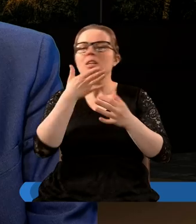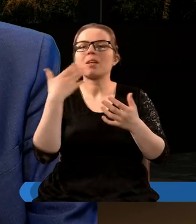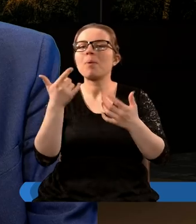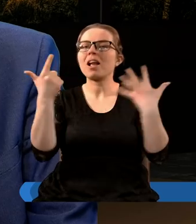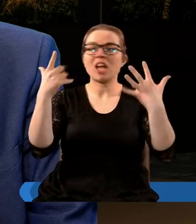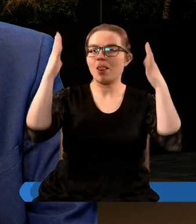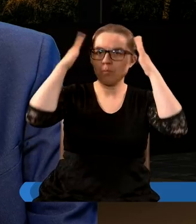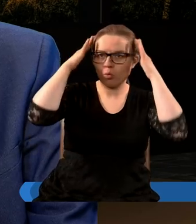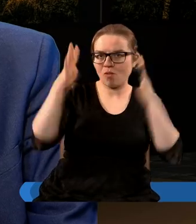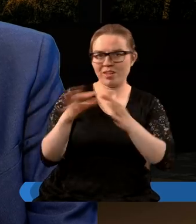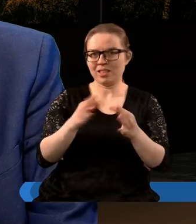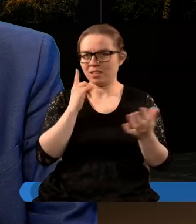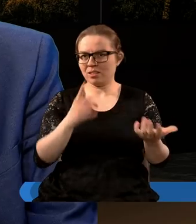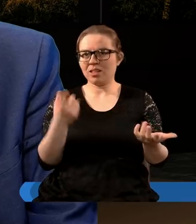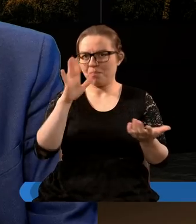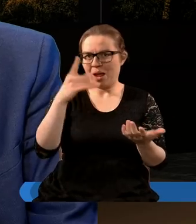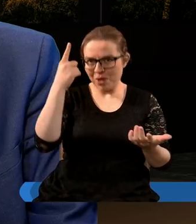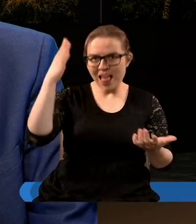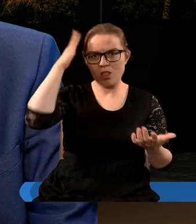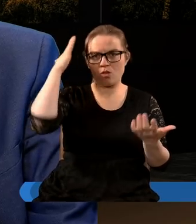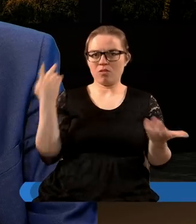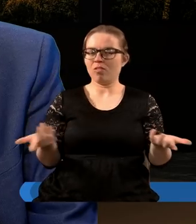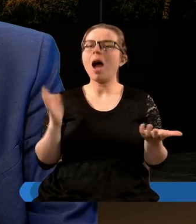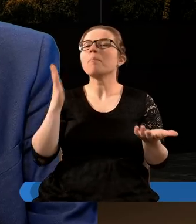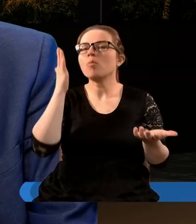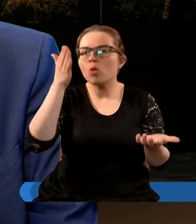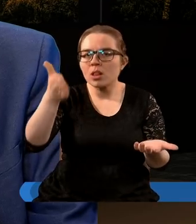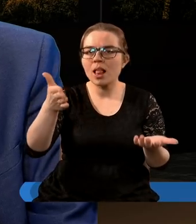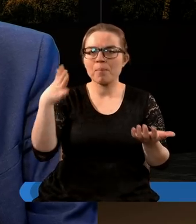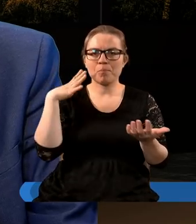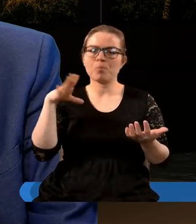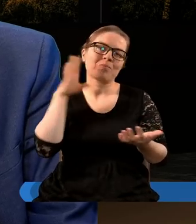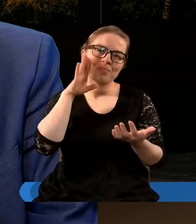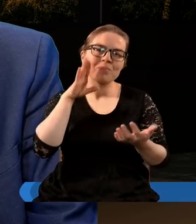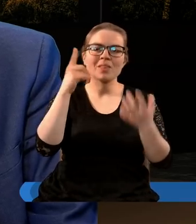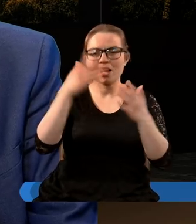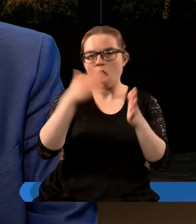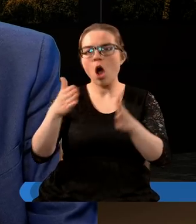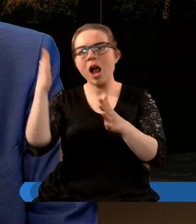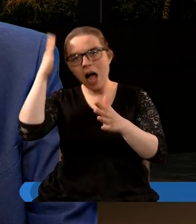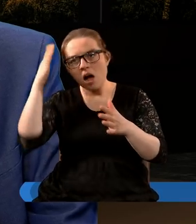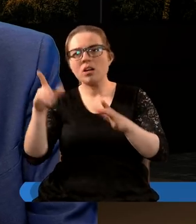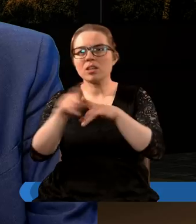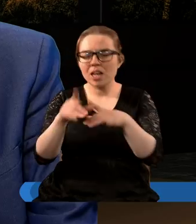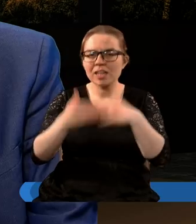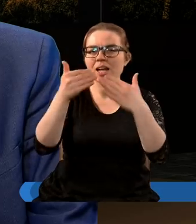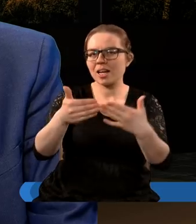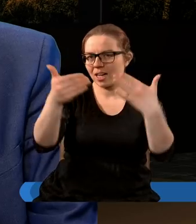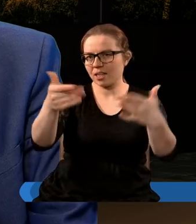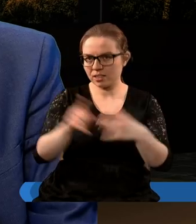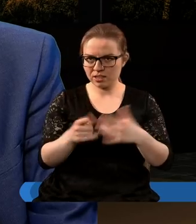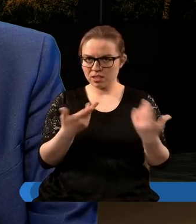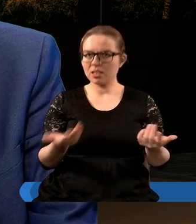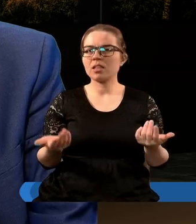siedmiu głów, miało jedną głowę. Potem było to samo zwierzę z kolejną głową, to samo z następną.